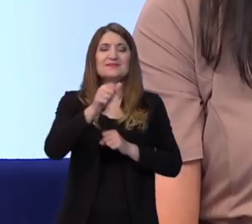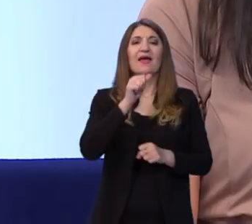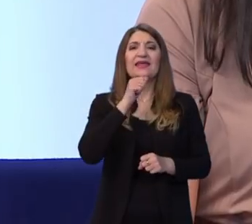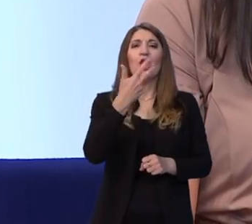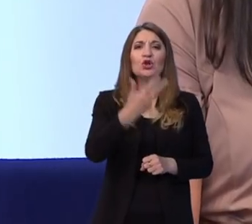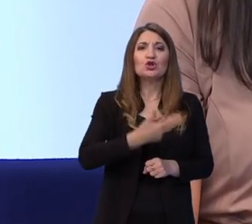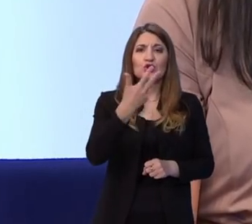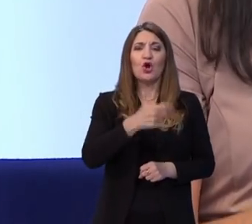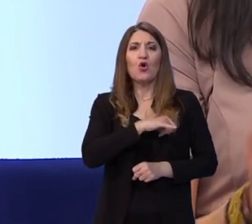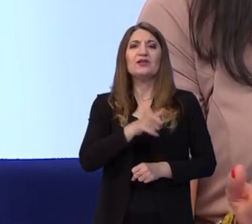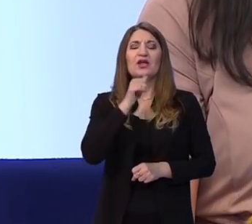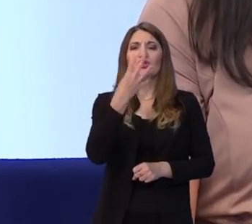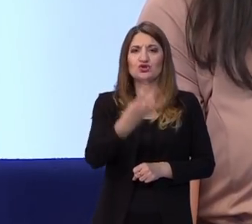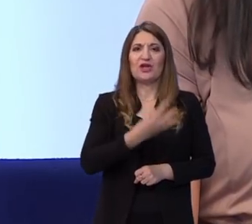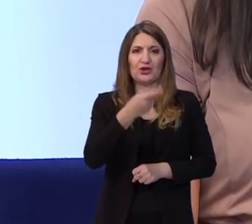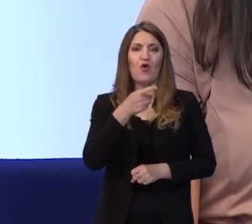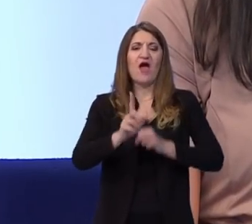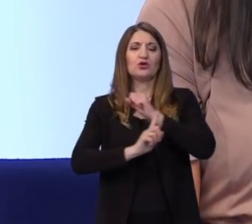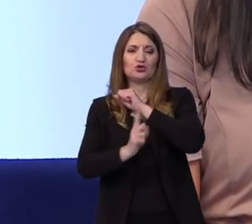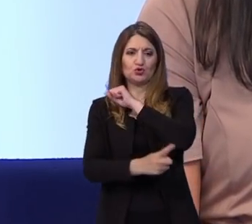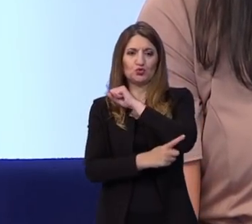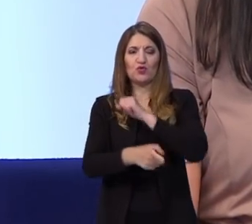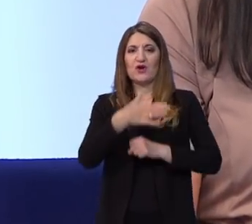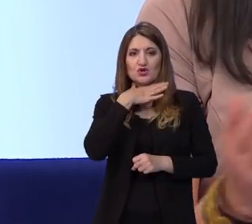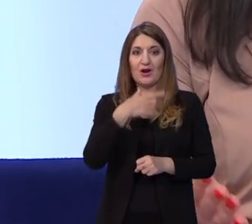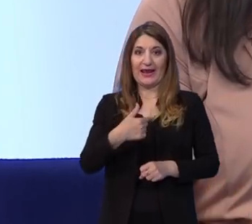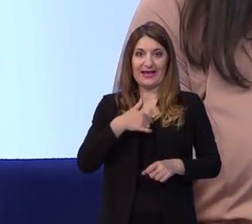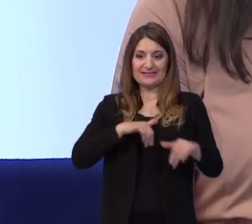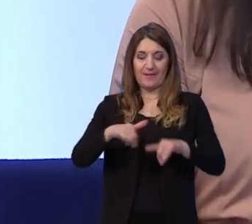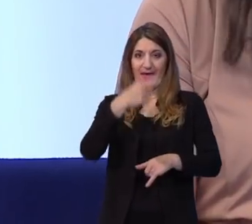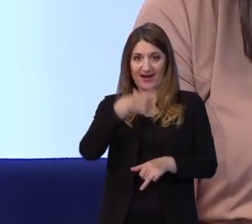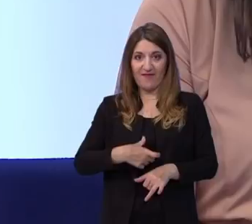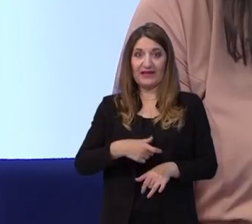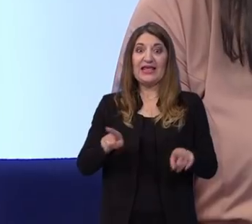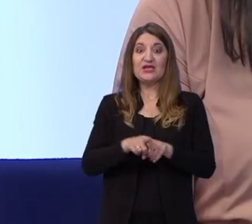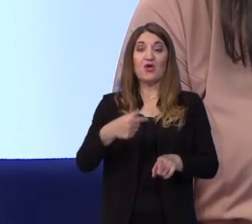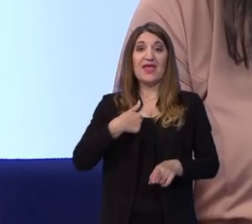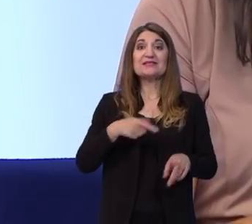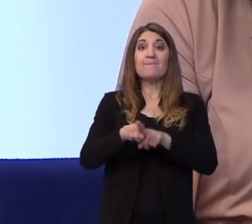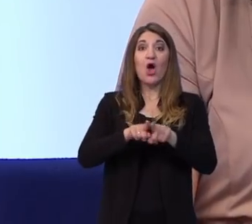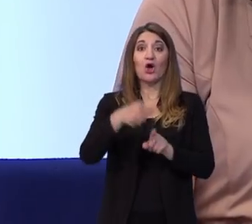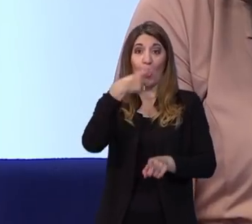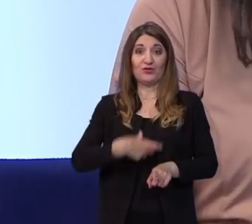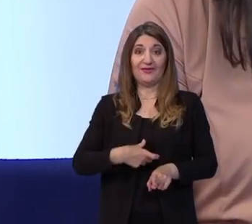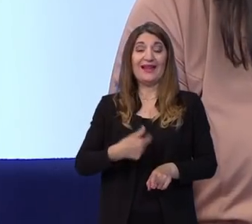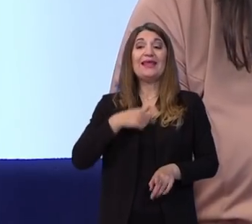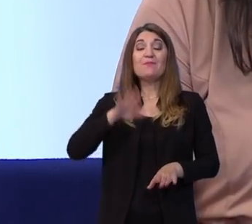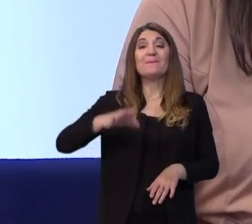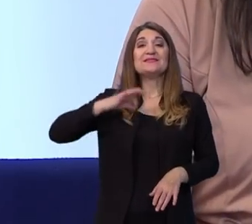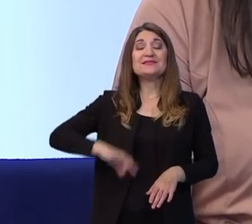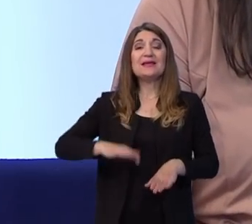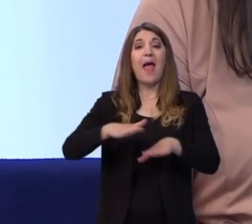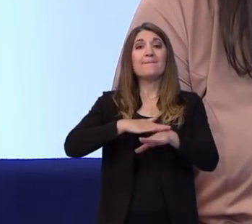škola u jednoj. Uz to, osim što strahujem kao ravnatelj, strahujem i kao roditelj ili imam sina maturanta, tako da iz prve ruke mogu